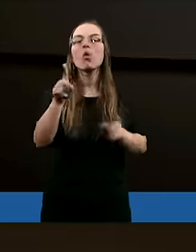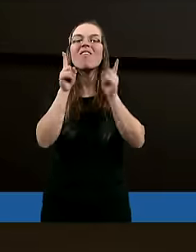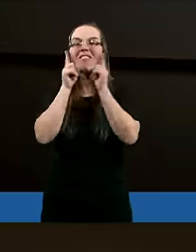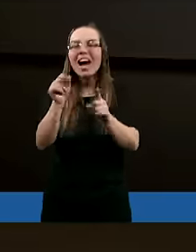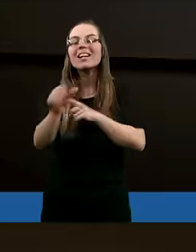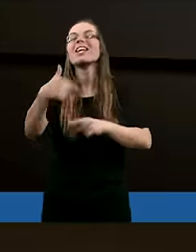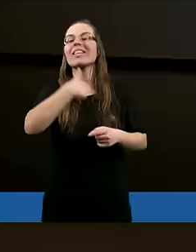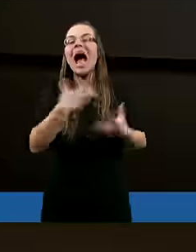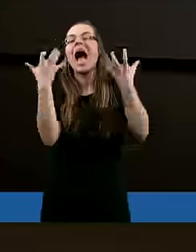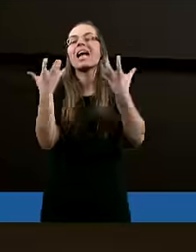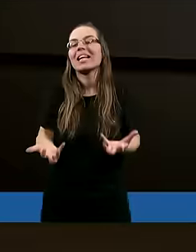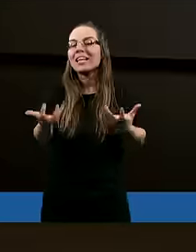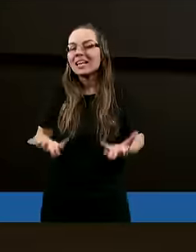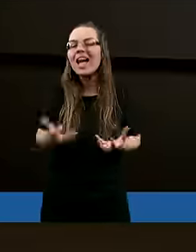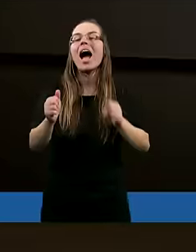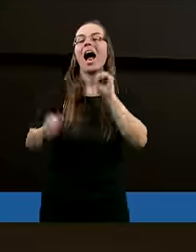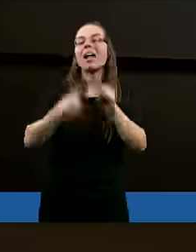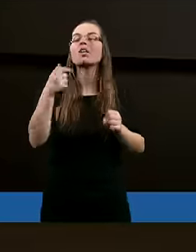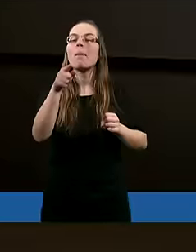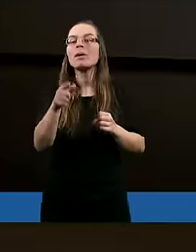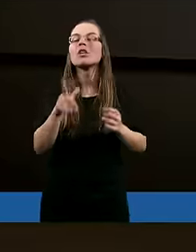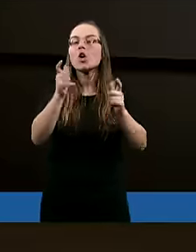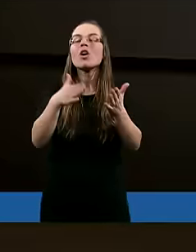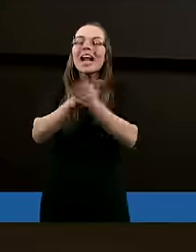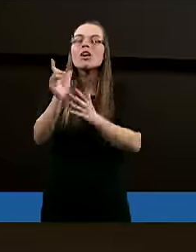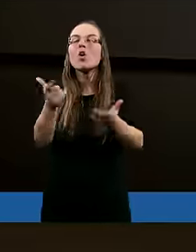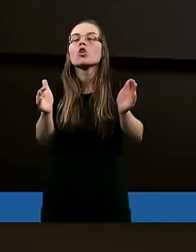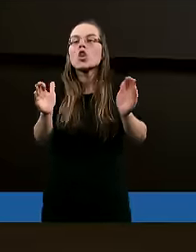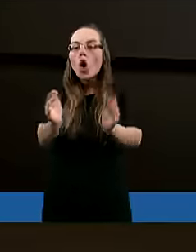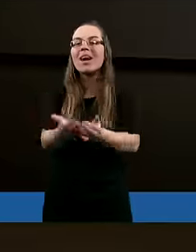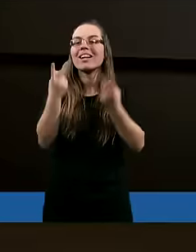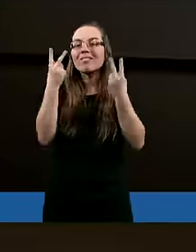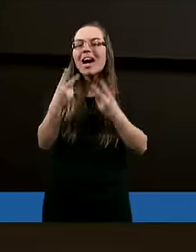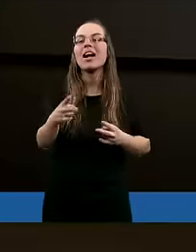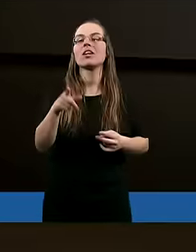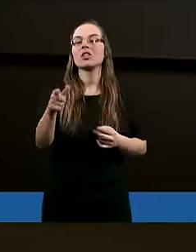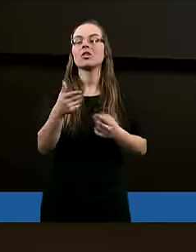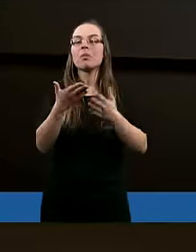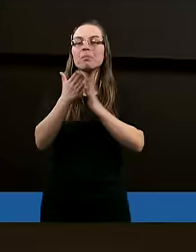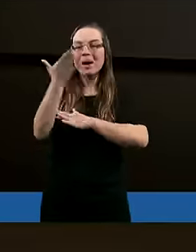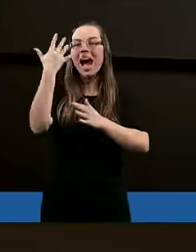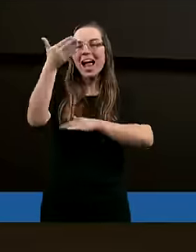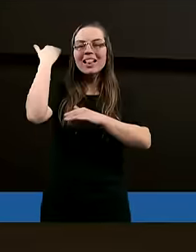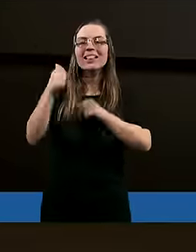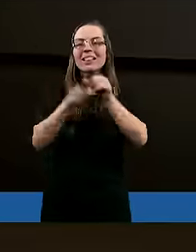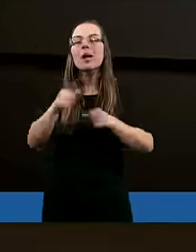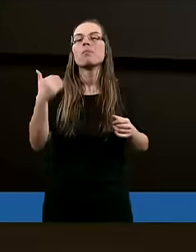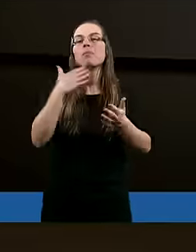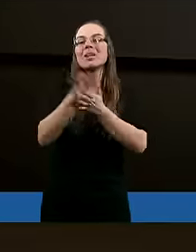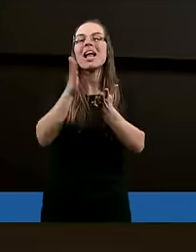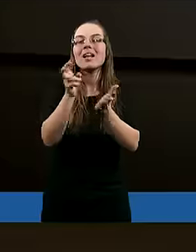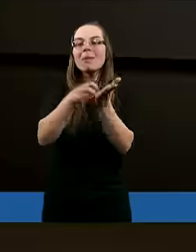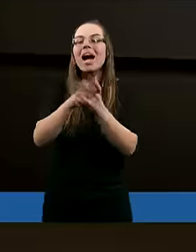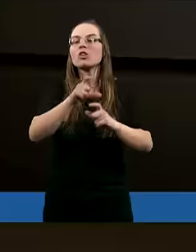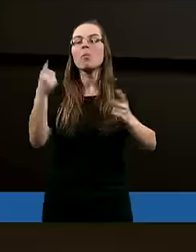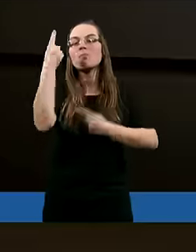powiedzenie, ja chcę, ale żeby za tym coś konkretnego poszło. Ja wam powiem, tak ładnych parę lat temu, to z braku czasu